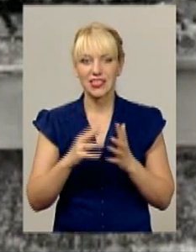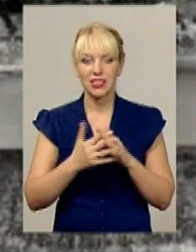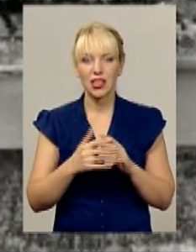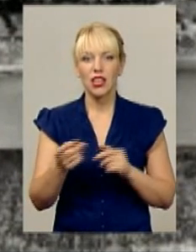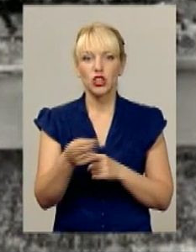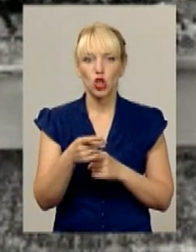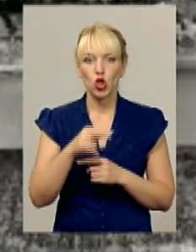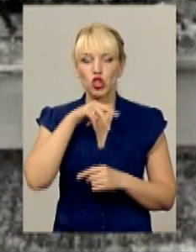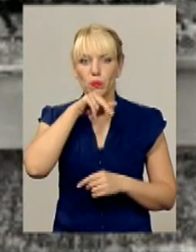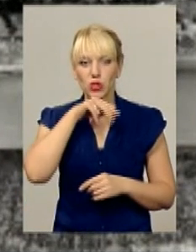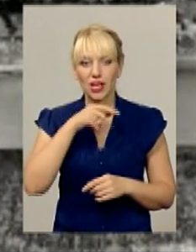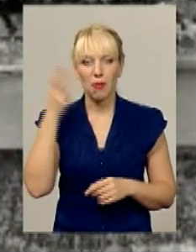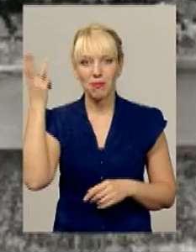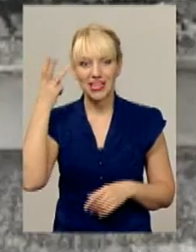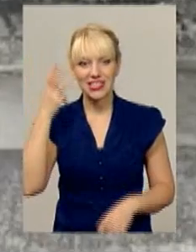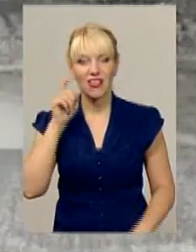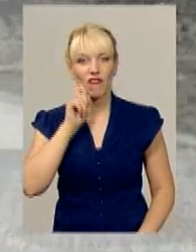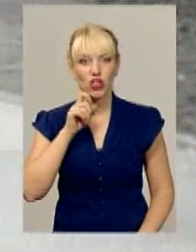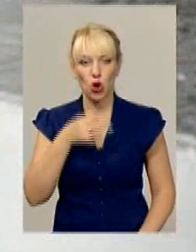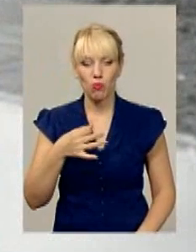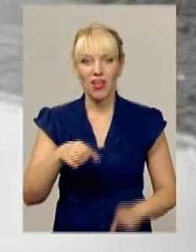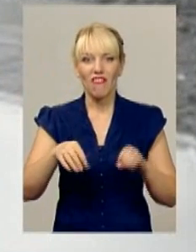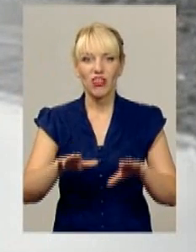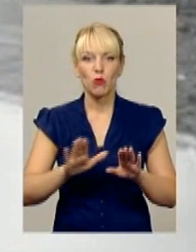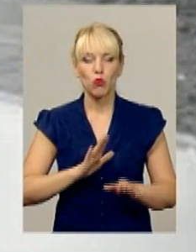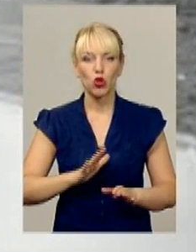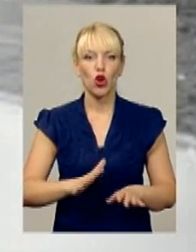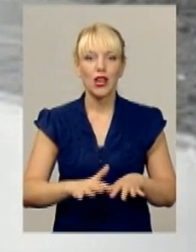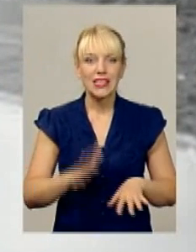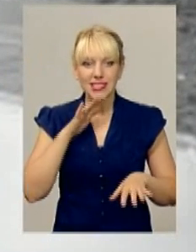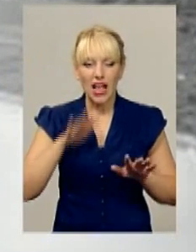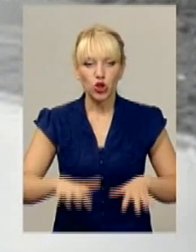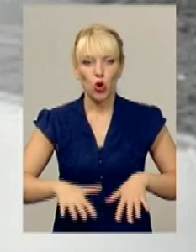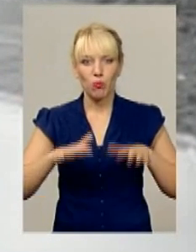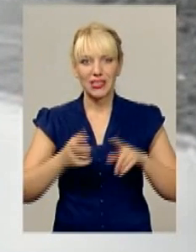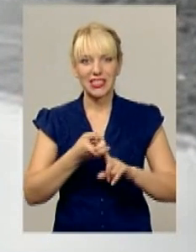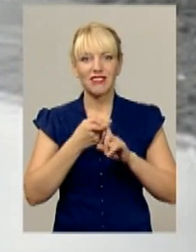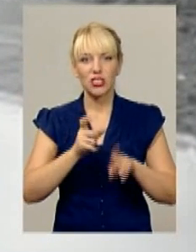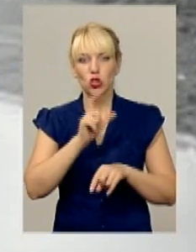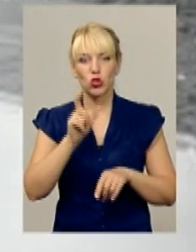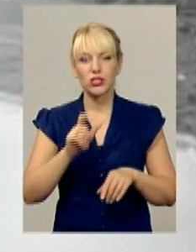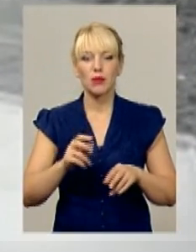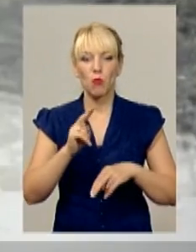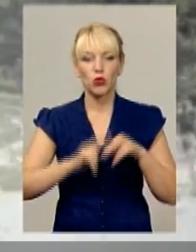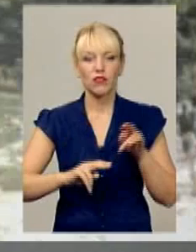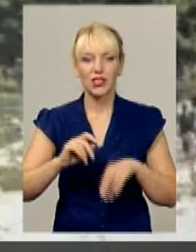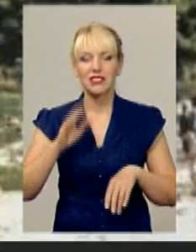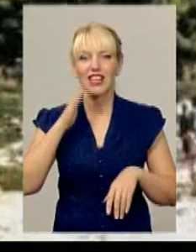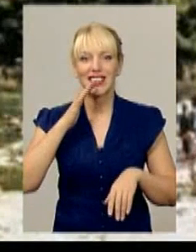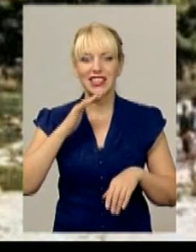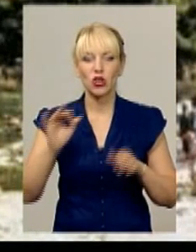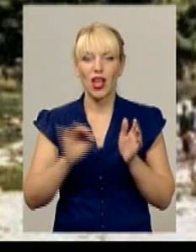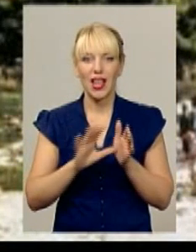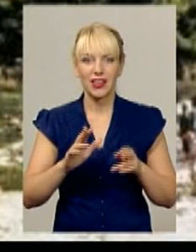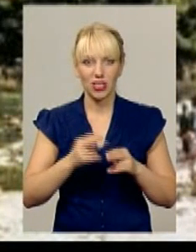Чернівецької, Хмельницької та Вінницької областей вирішено було затопити у зв'язку із будівництвом гідроелектростанції. Найбільше